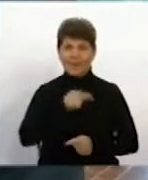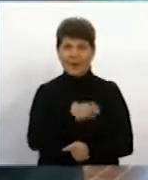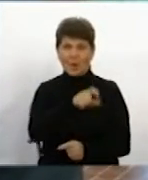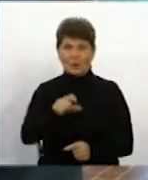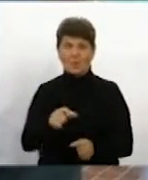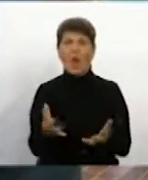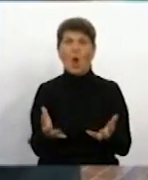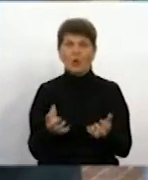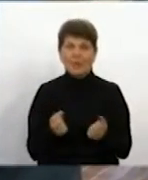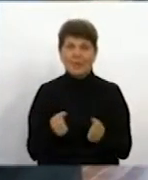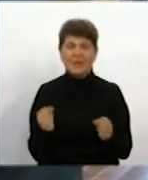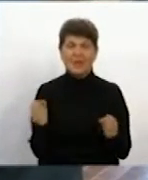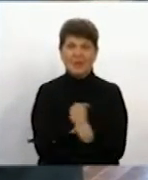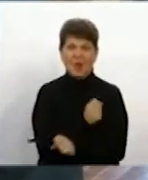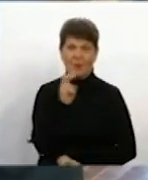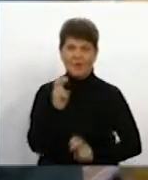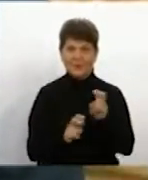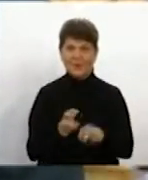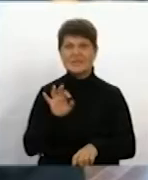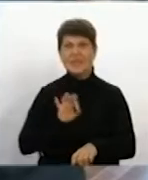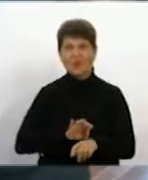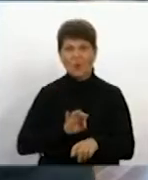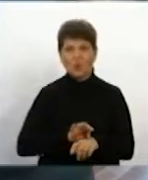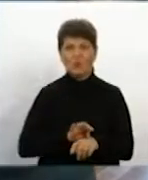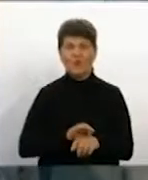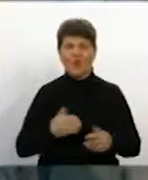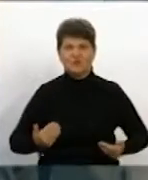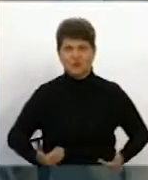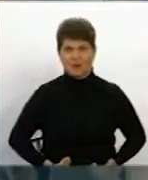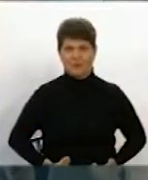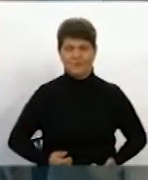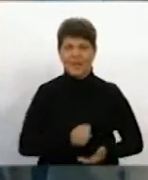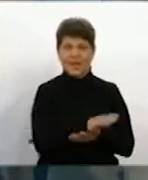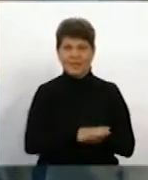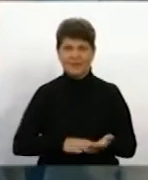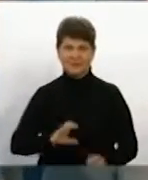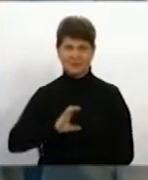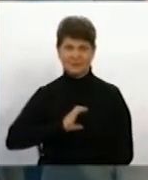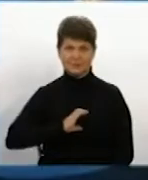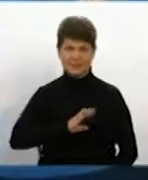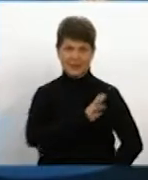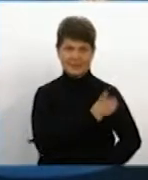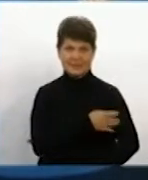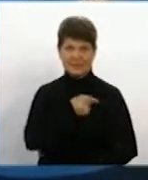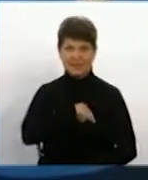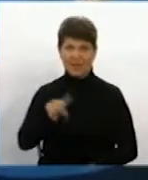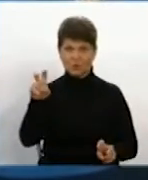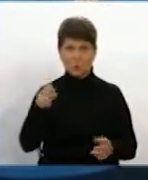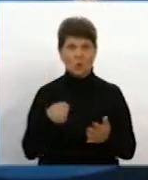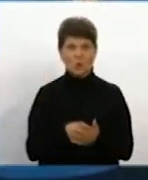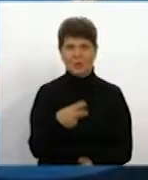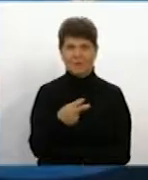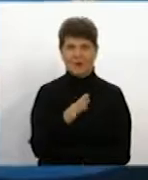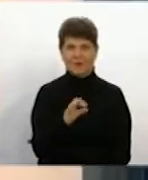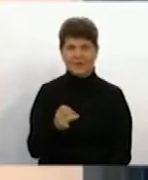травми на прирості, про захворювання в життя. Триватиме спартакіада сила духу до 20 вересня.